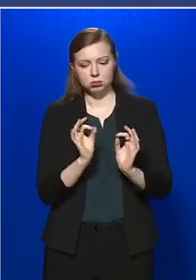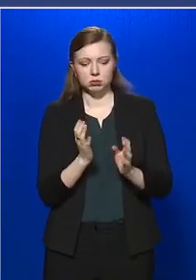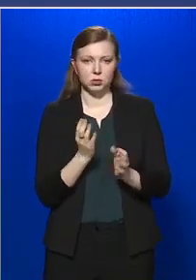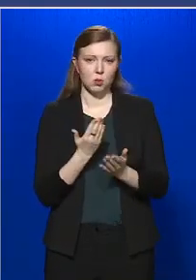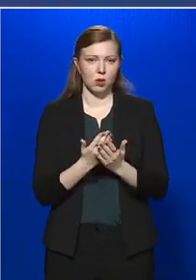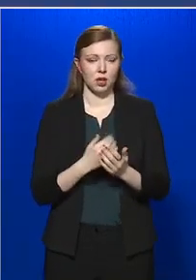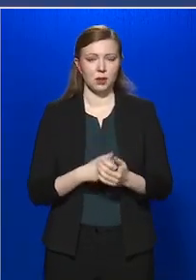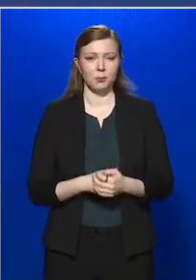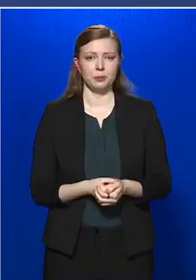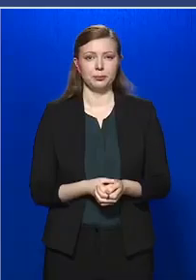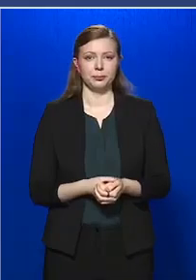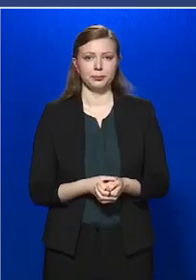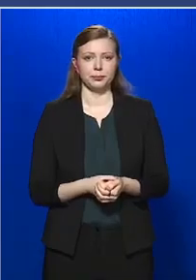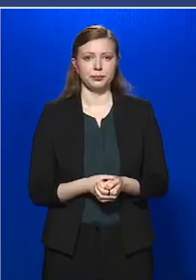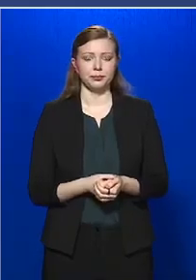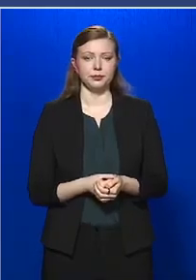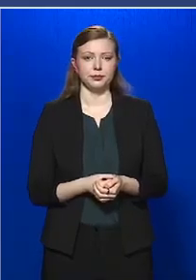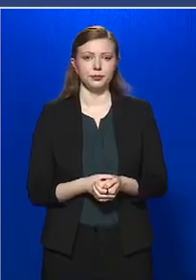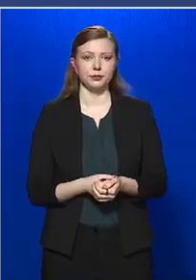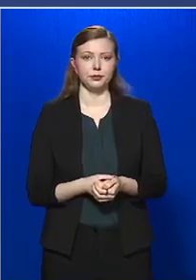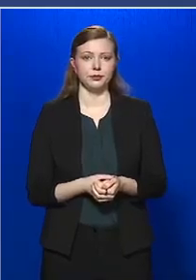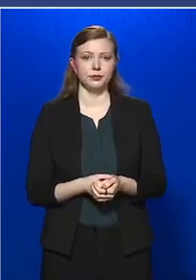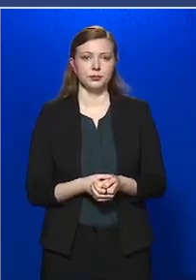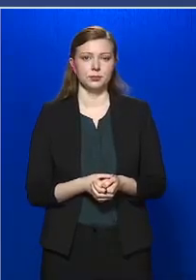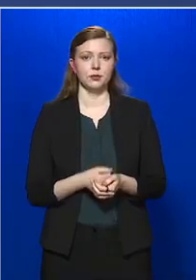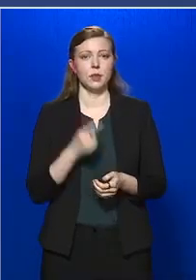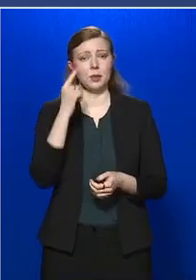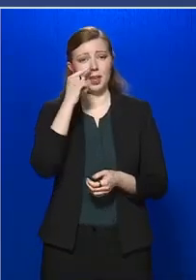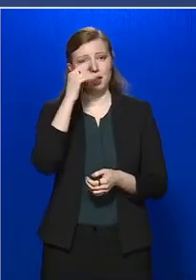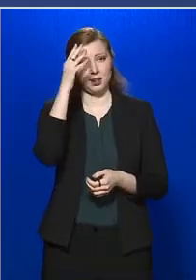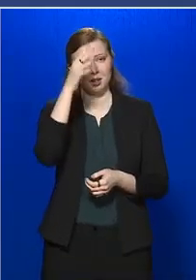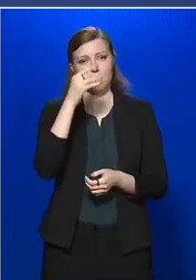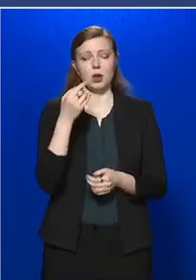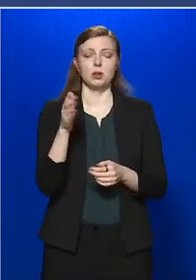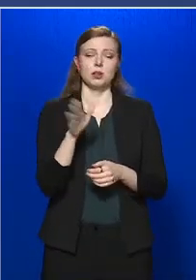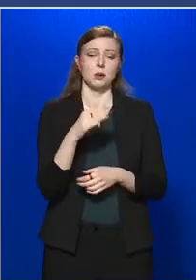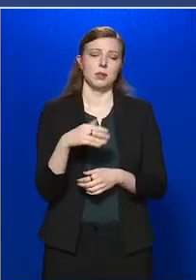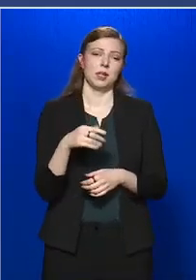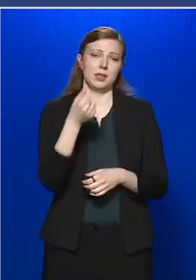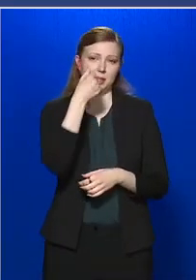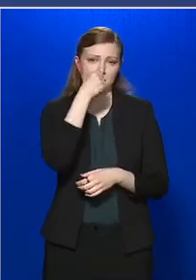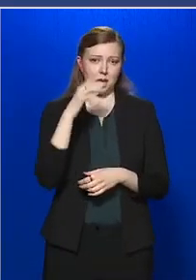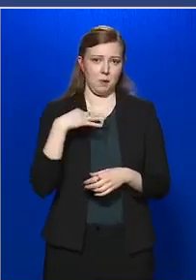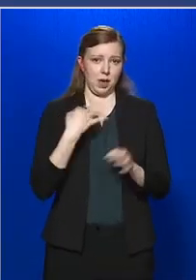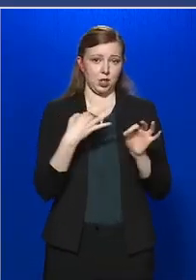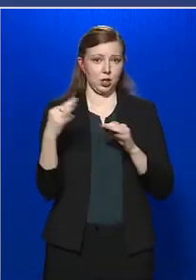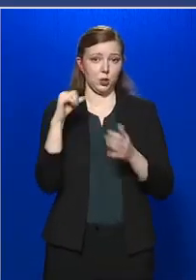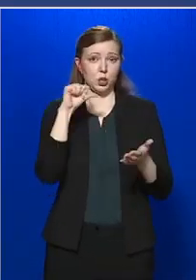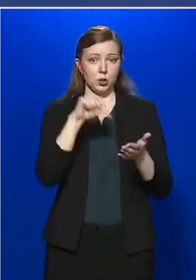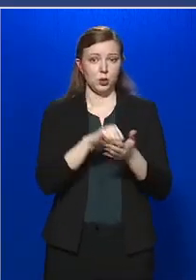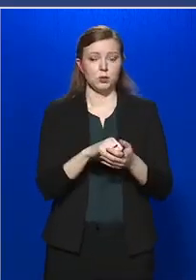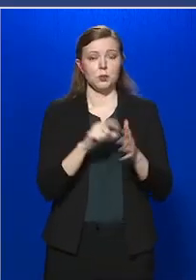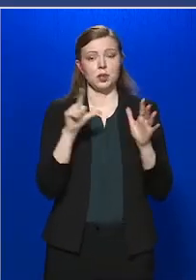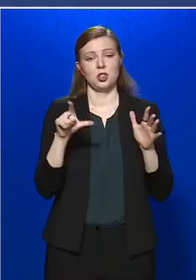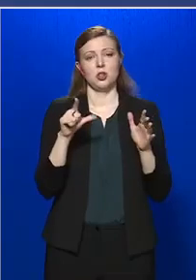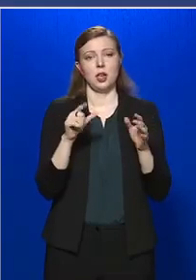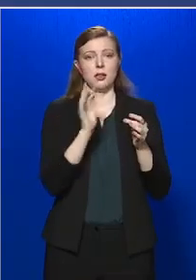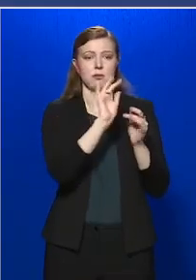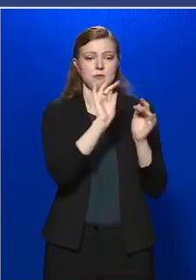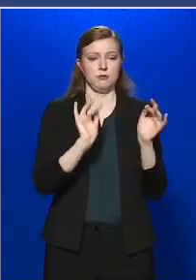Ami az NNK-ban, a Nemzeti Népegészségügyi Központban és a hét kijelölt